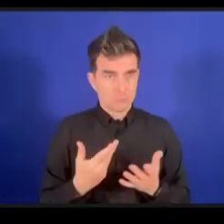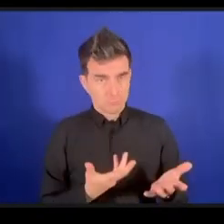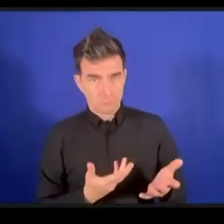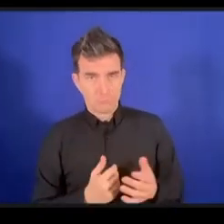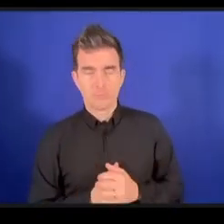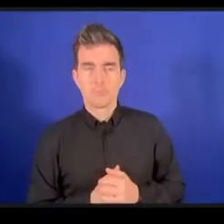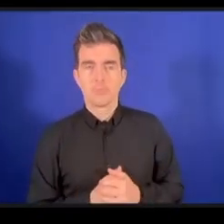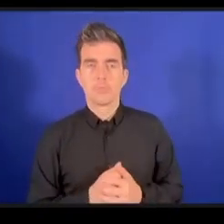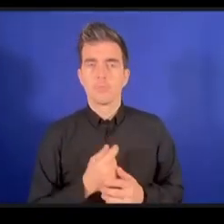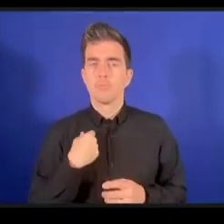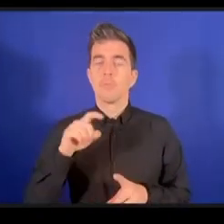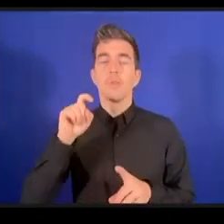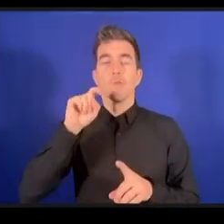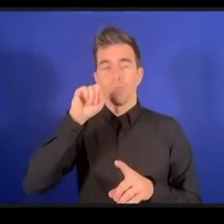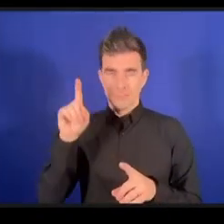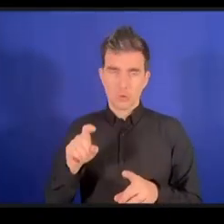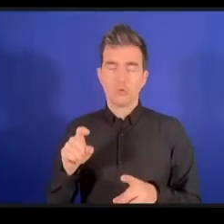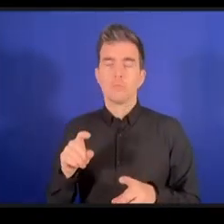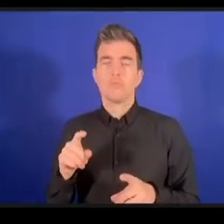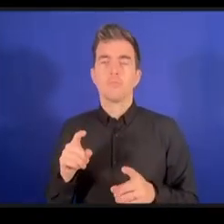يمكن لأي منكم أن يجيب عنه